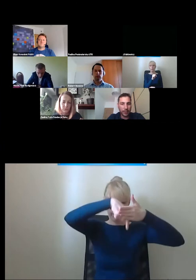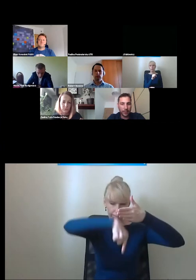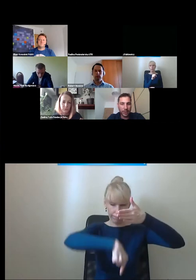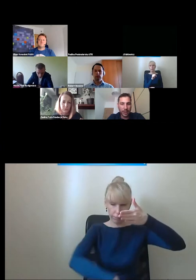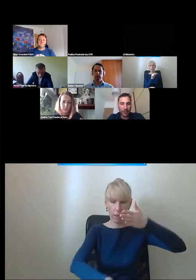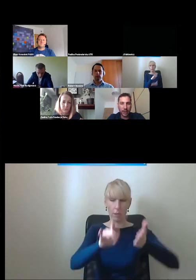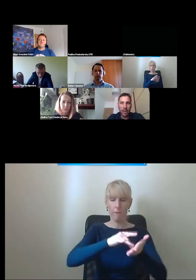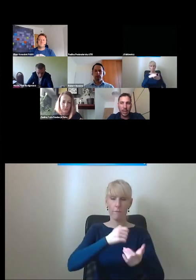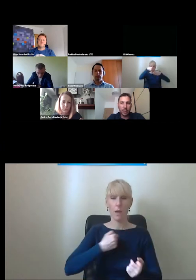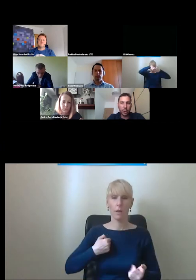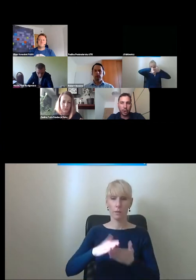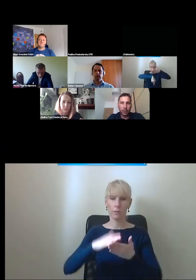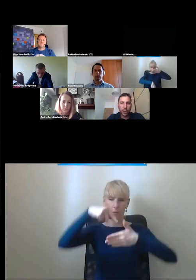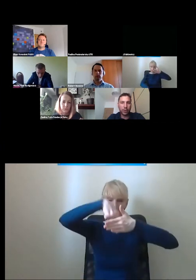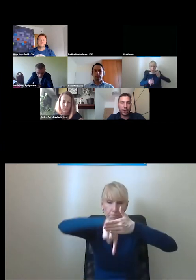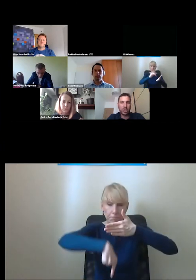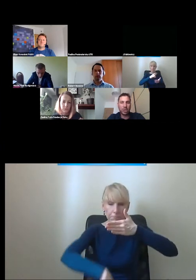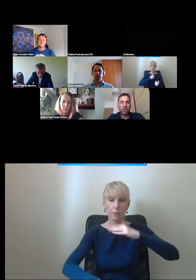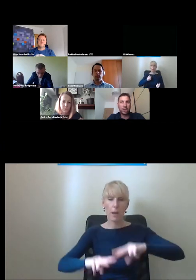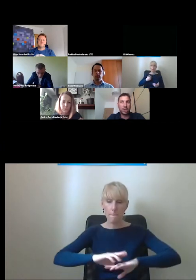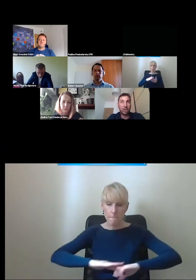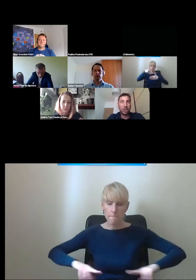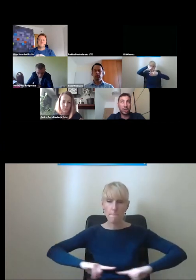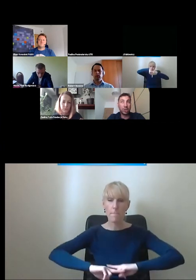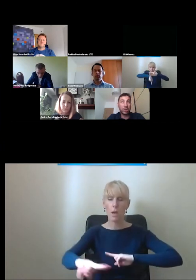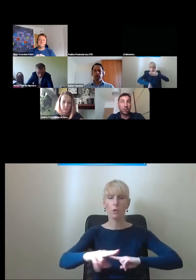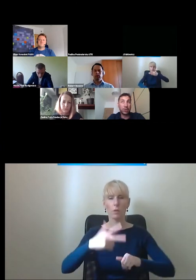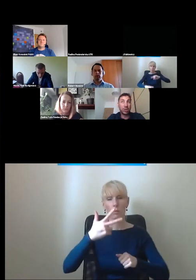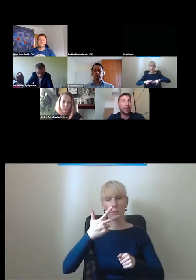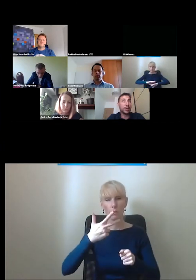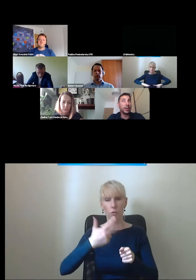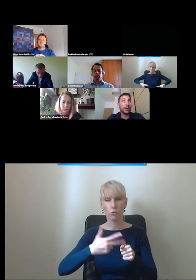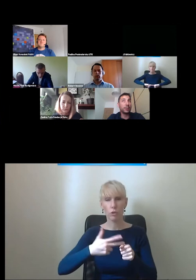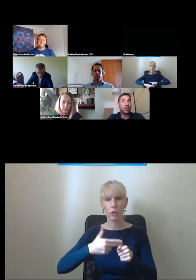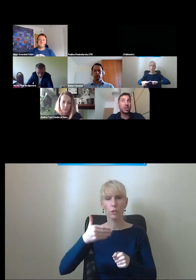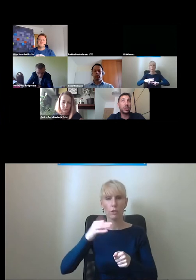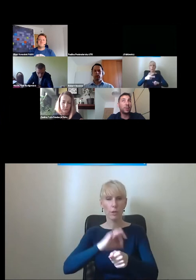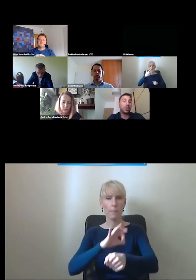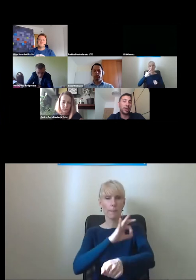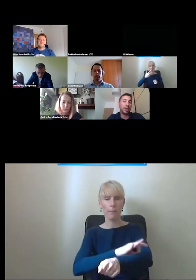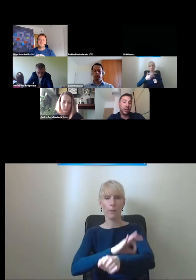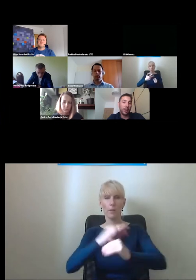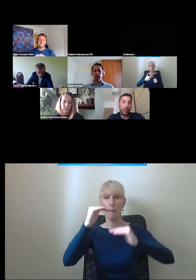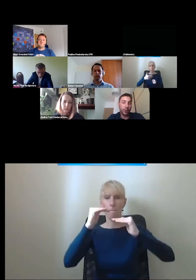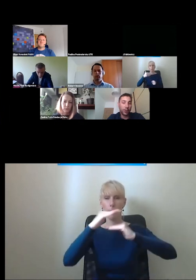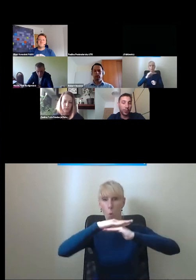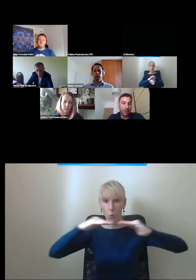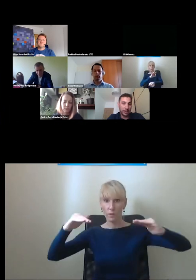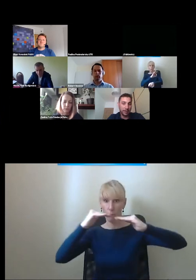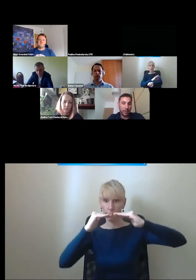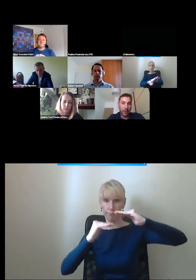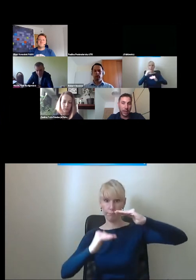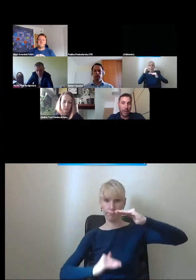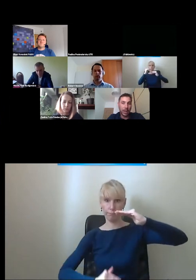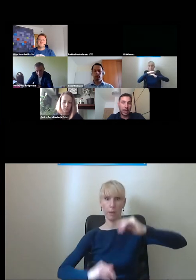miano najgłębszej w Warszawie. Poziom peronu jest 30, jeśli dobrze pamiętam 30 metrów poniżej poziomu